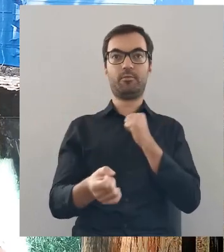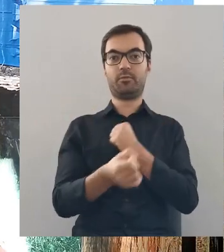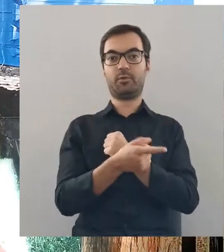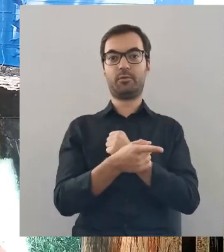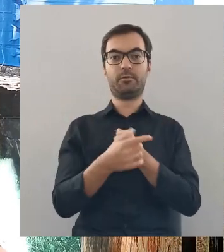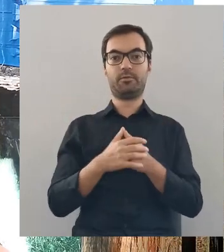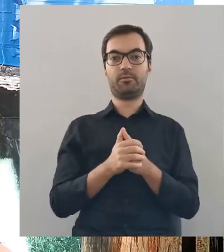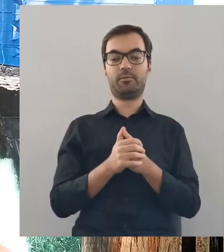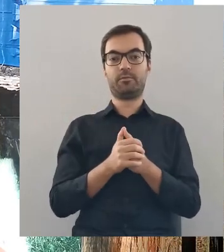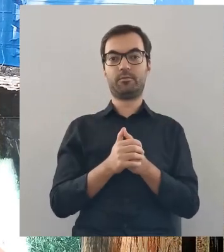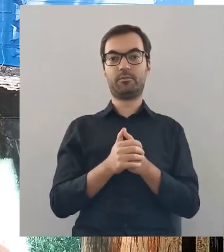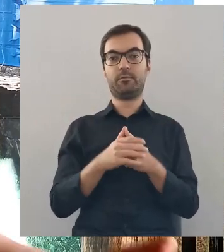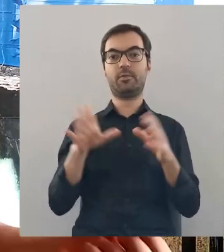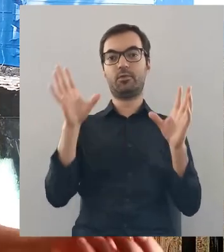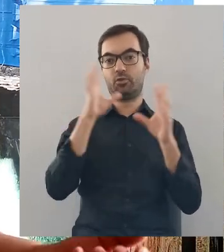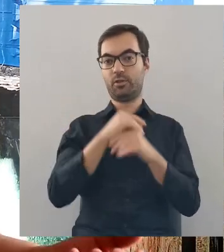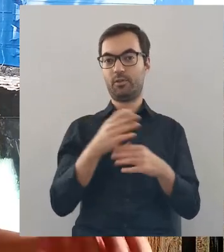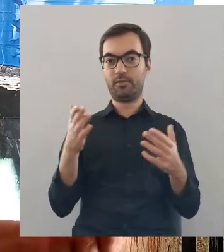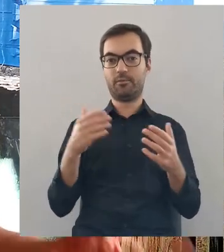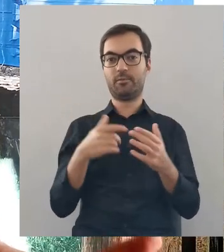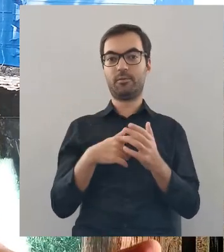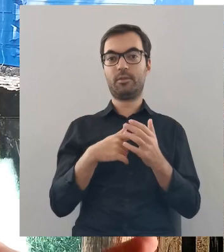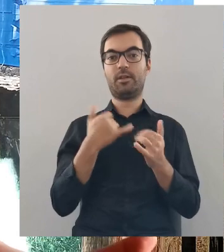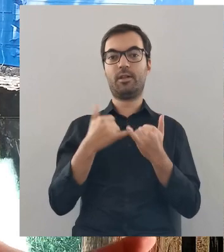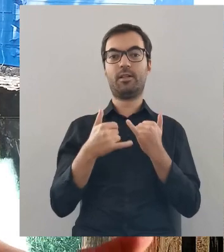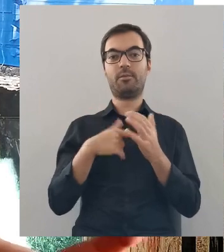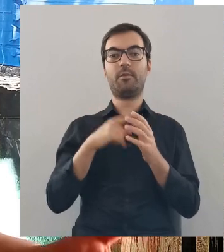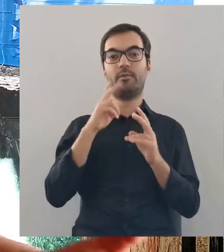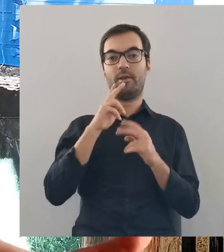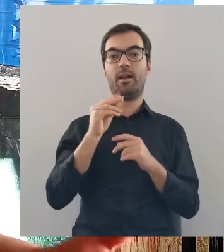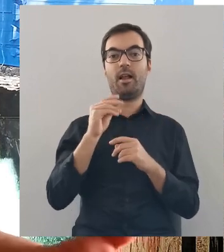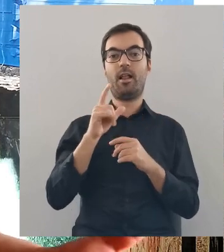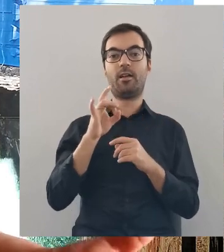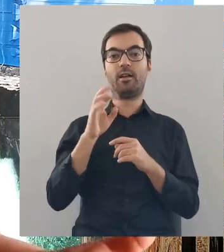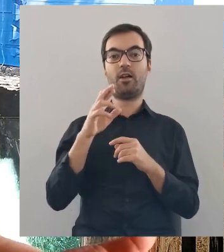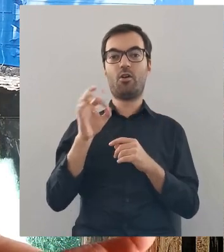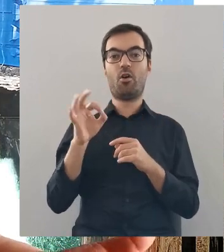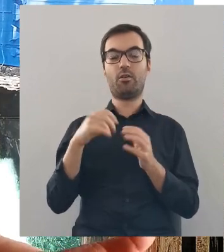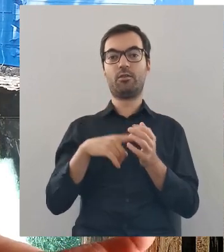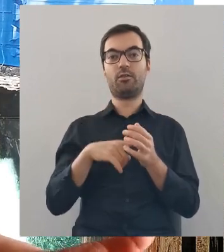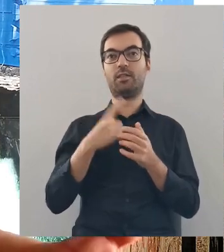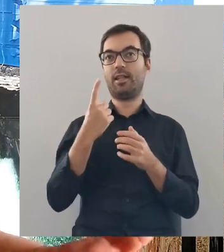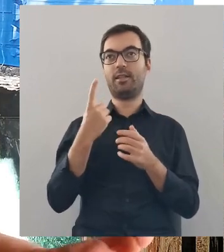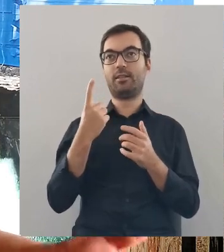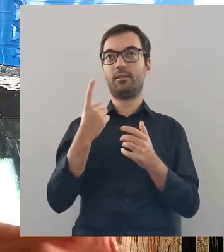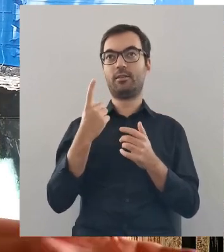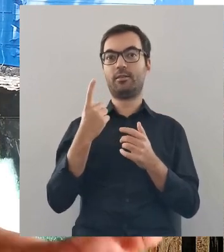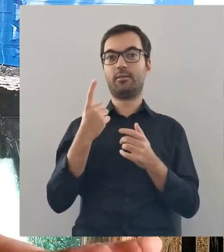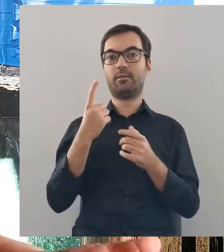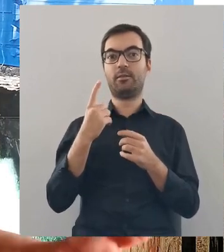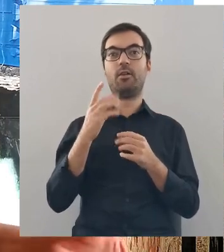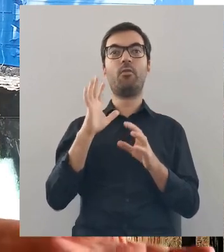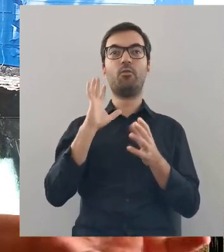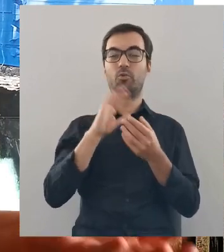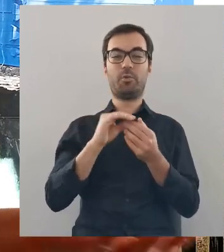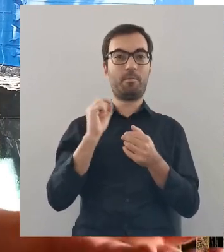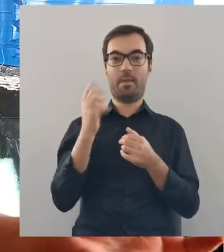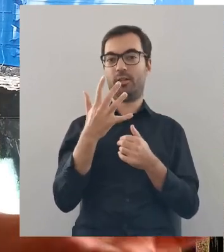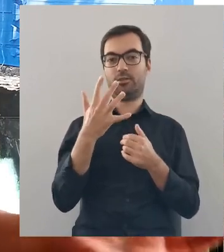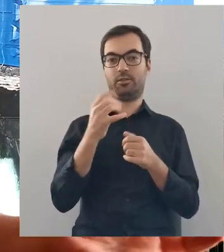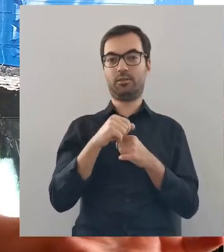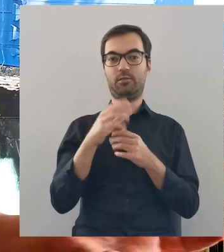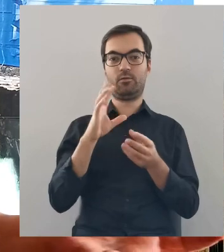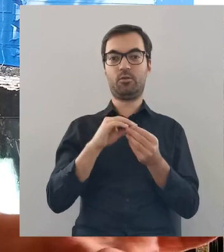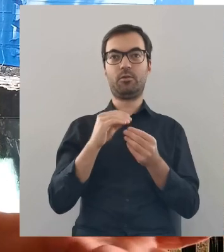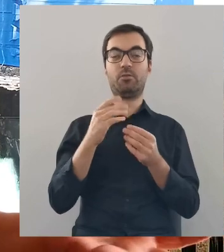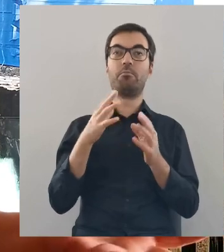co za historia kompletna. Szanowni Państwo, gdyby to było dzieło El Greca, to byłby to jeden z